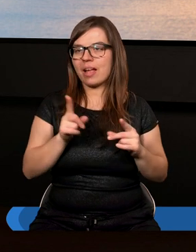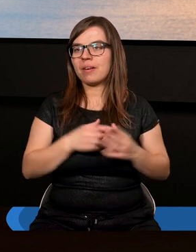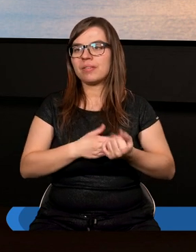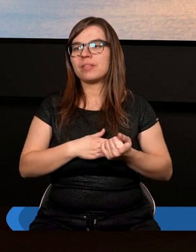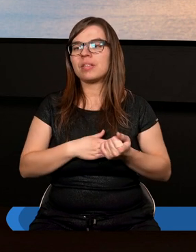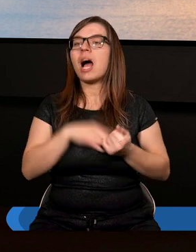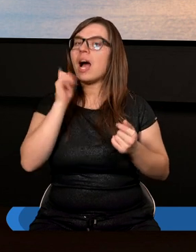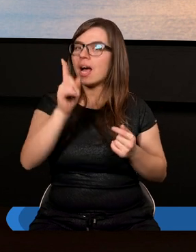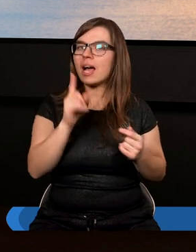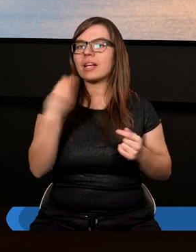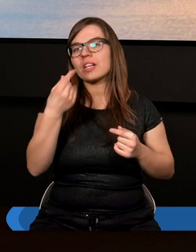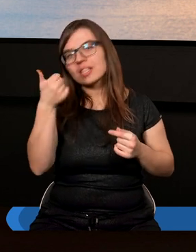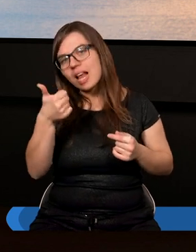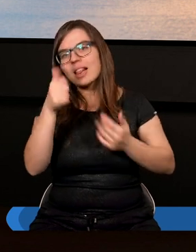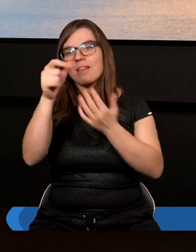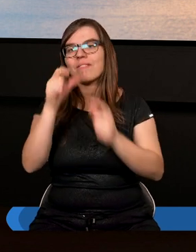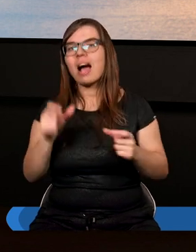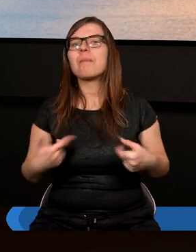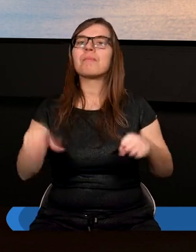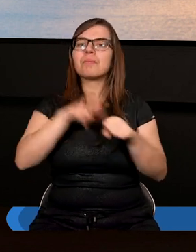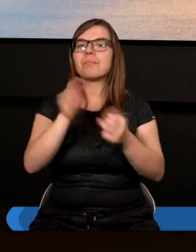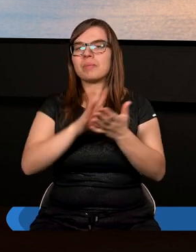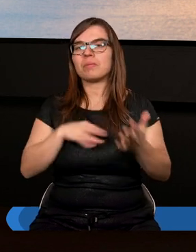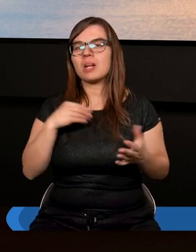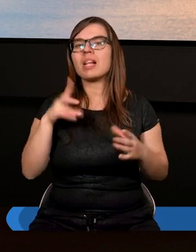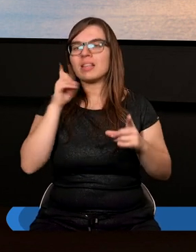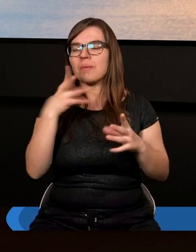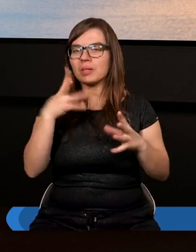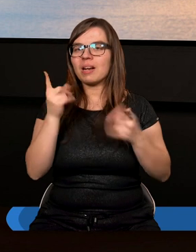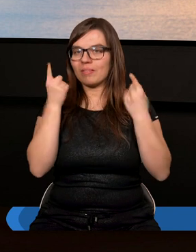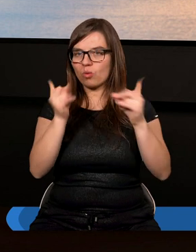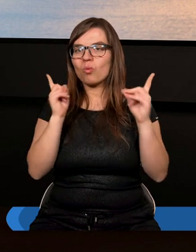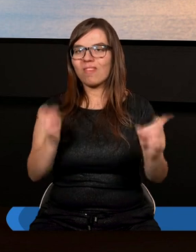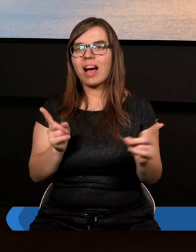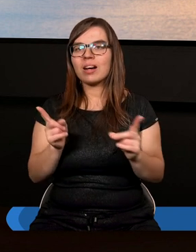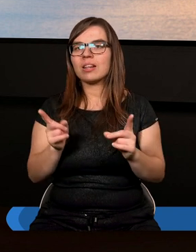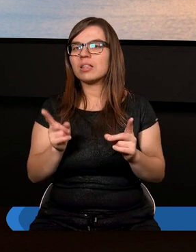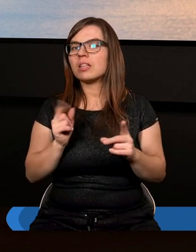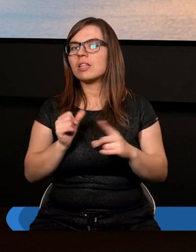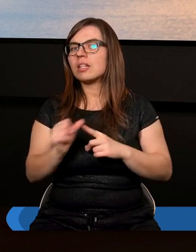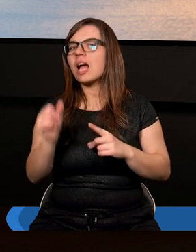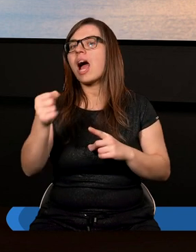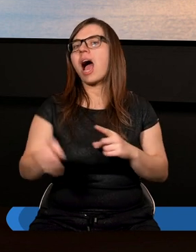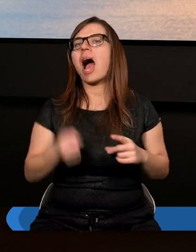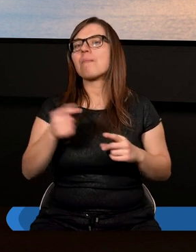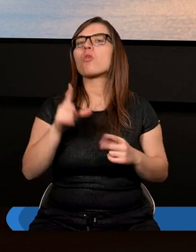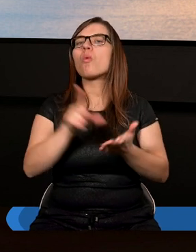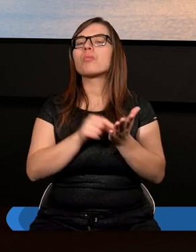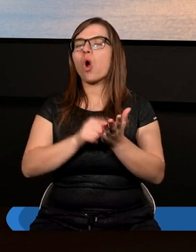jeszcze jeden fragment Pisma Świętego, na który chce, abyśmy zwrócili uwagę, to jest list apostoła Piotra,